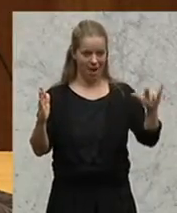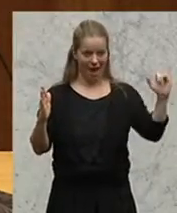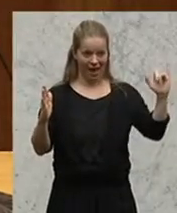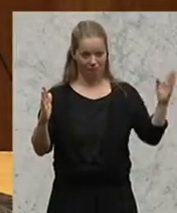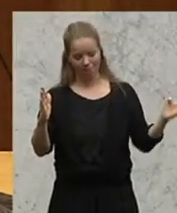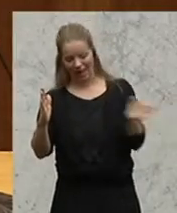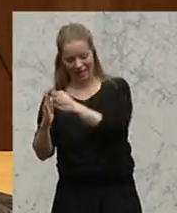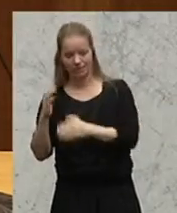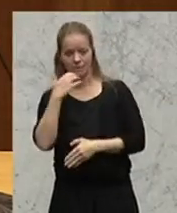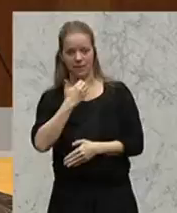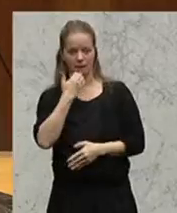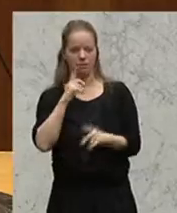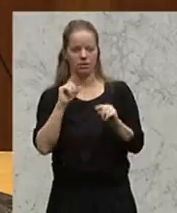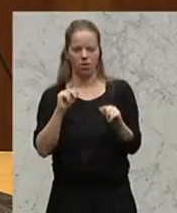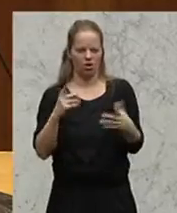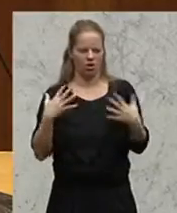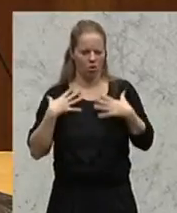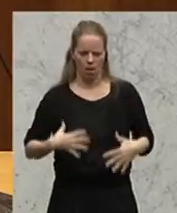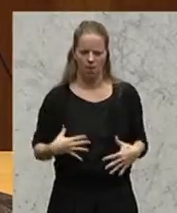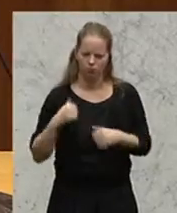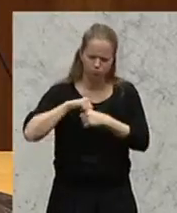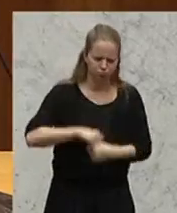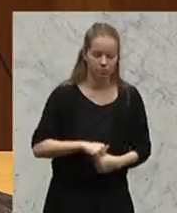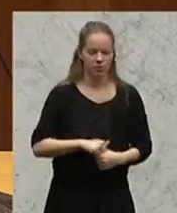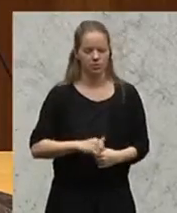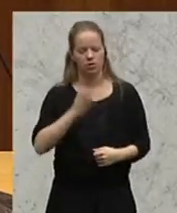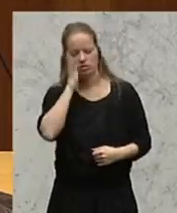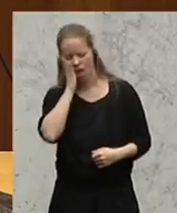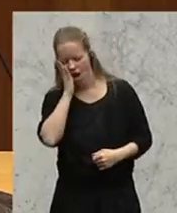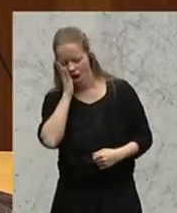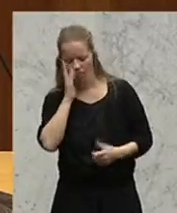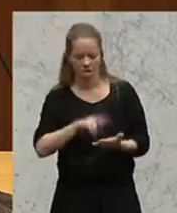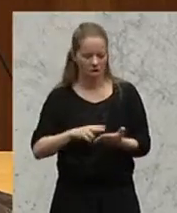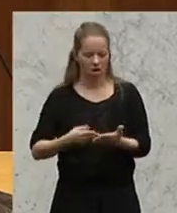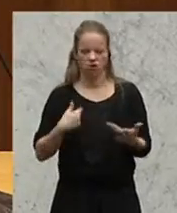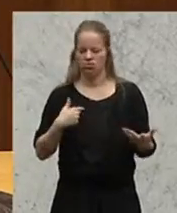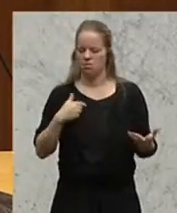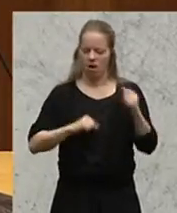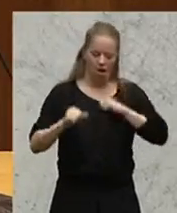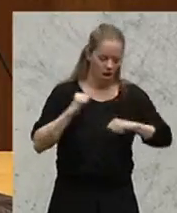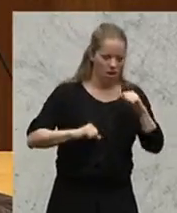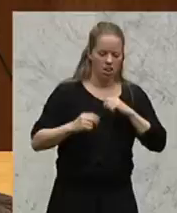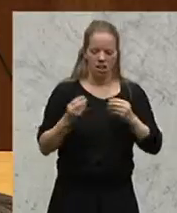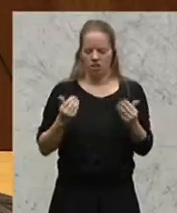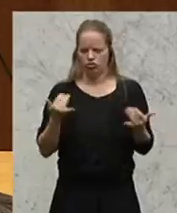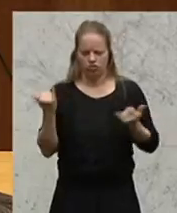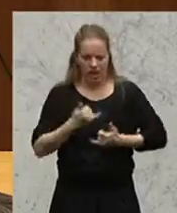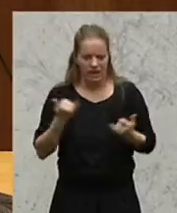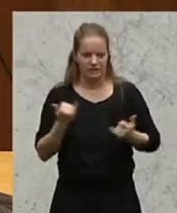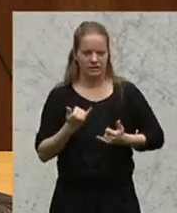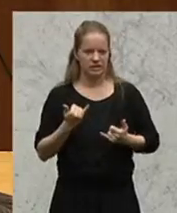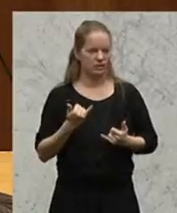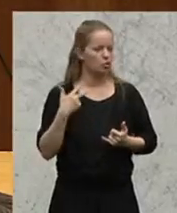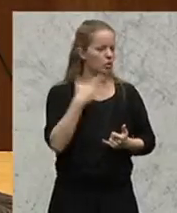Das bedeutet eine massive körperliche Belastung durch Schlafmangel, durch viel Stress. Kaum die Möglichkeit, ordentliche soziale